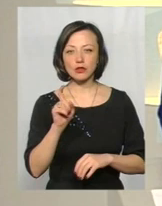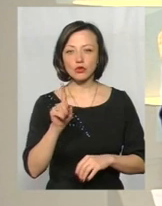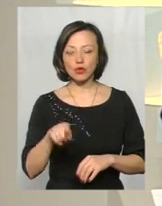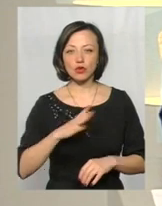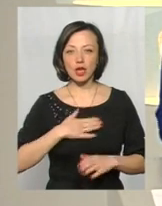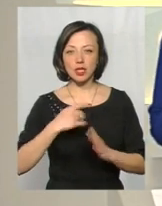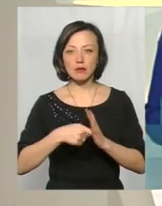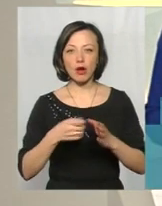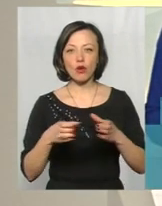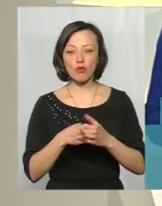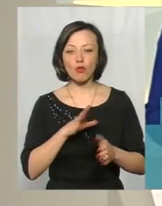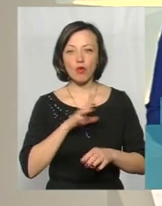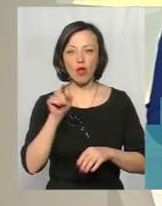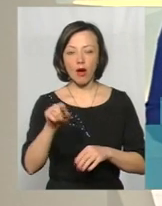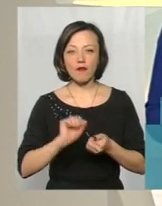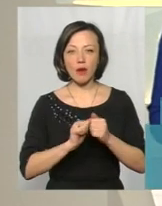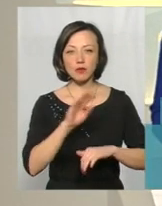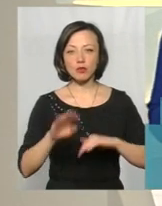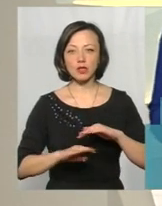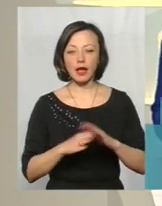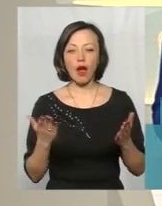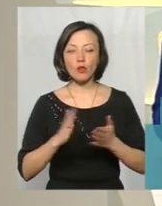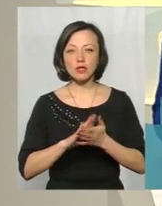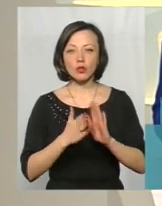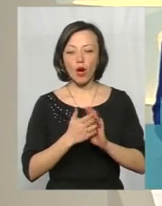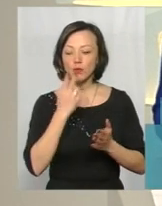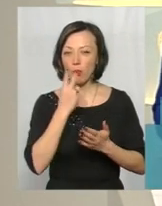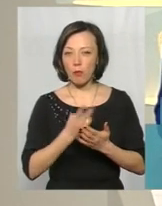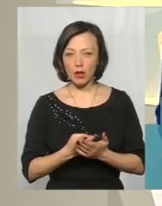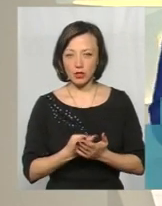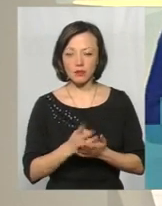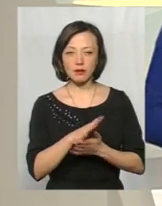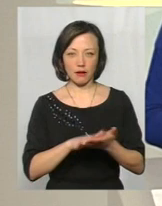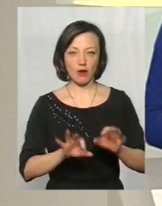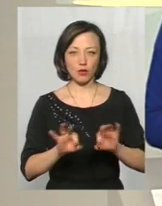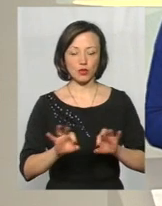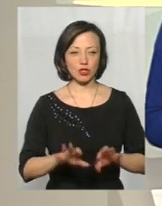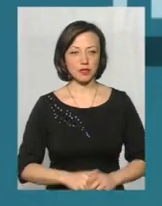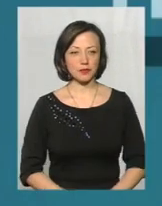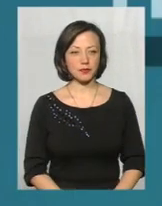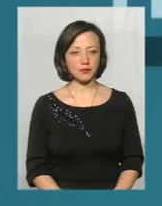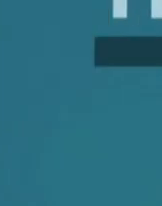наша знімальна група була у Кам'янець-Подільському. Яку ситуацію ми там побачили – далі у сюжеті.